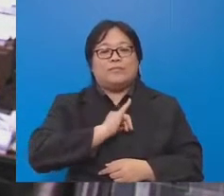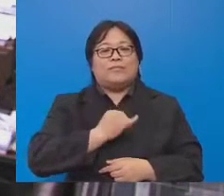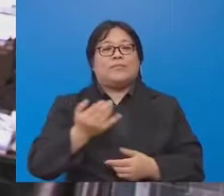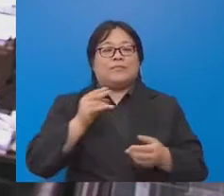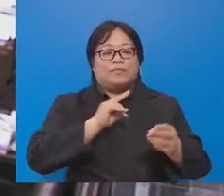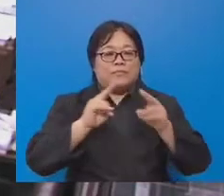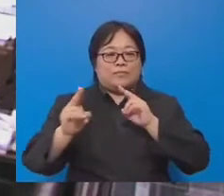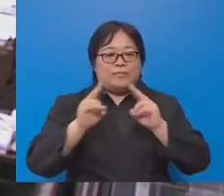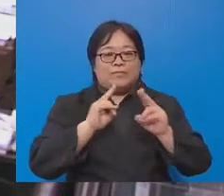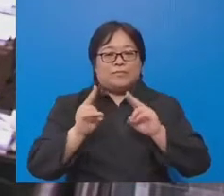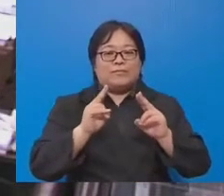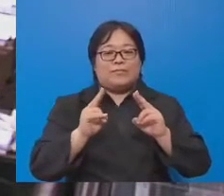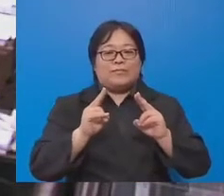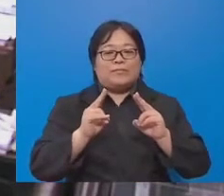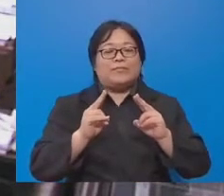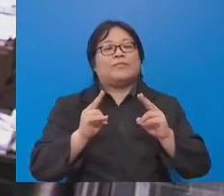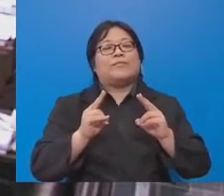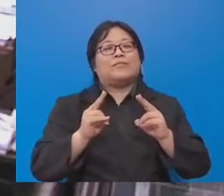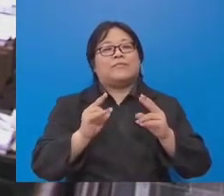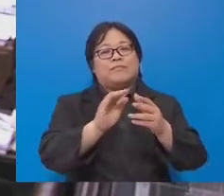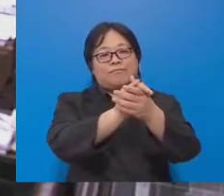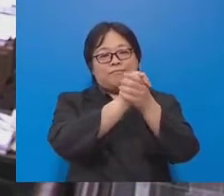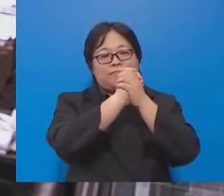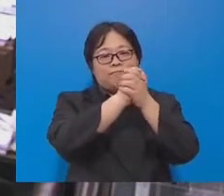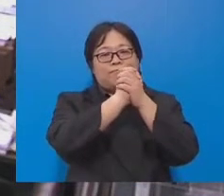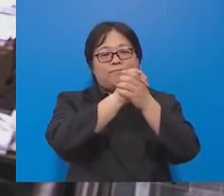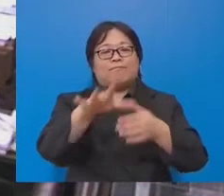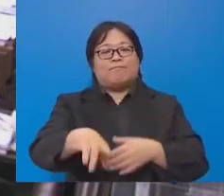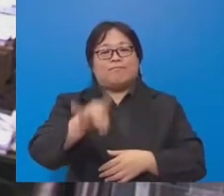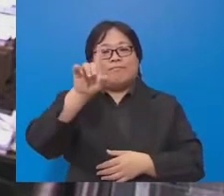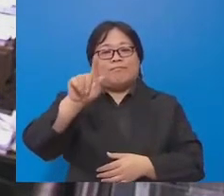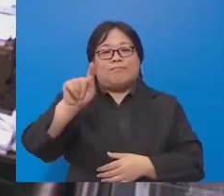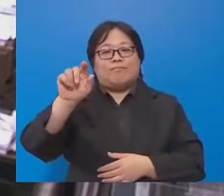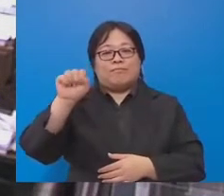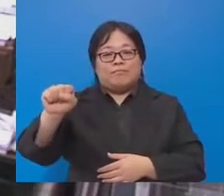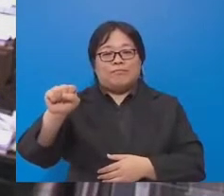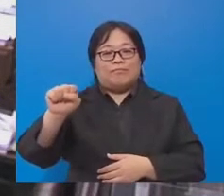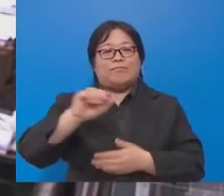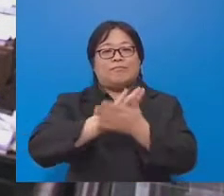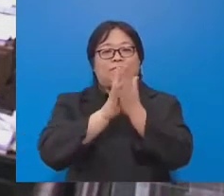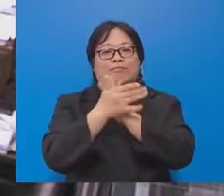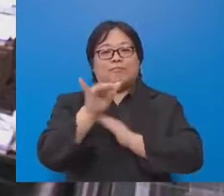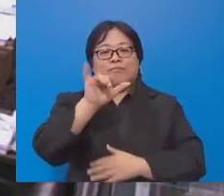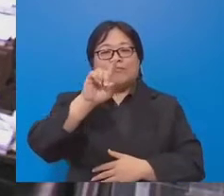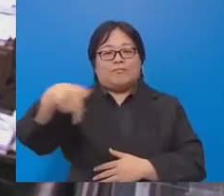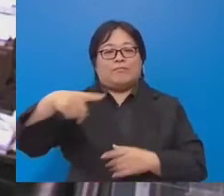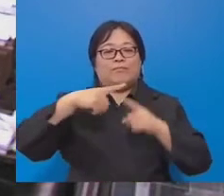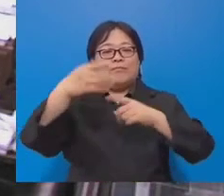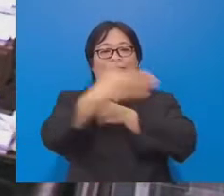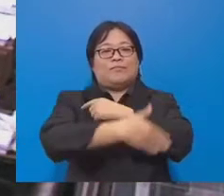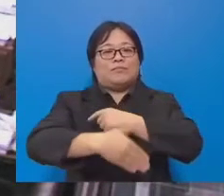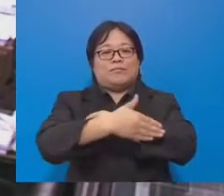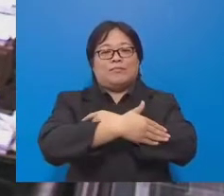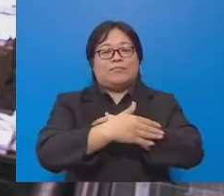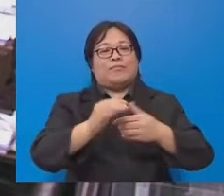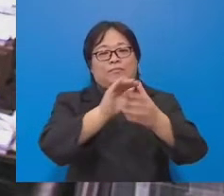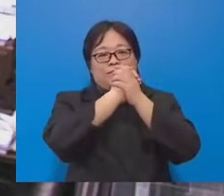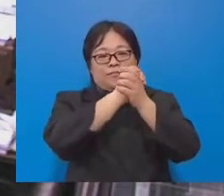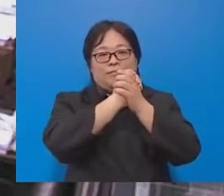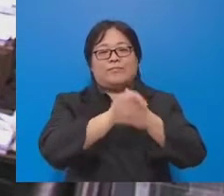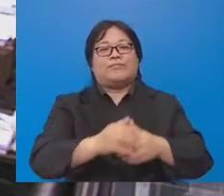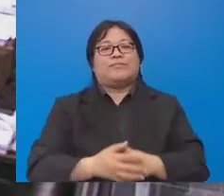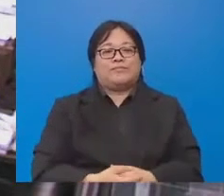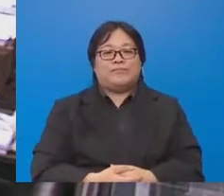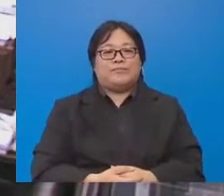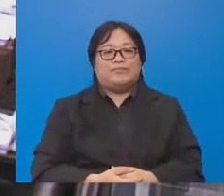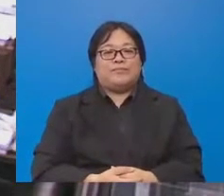saya merakamkan. Ucapan setinggi-tinggi taniah atas perlantikan yang berhormat Tansi sebagai yang dipertua Dewan Negara yang ke-18. Tanya Tansi.